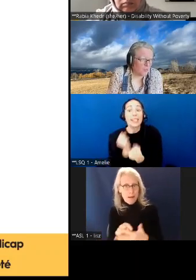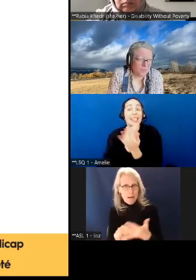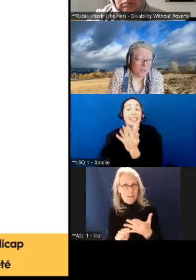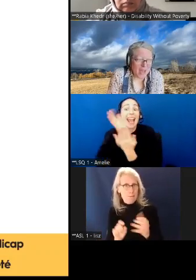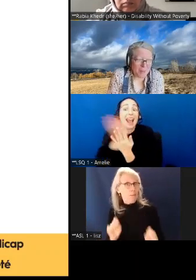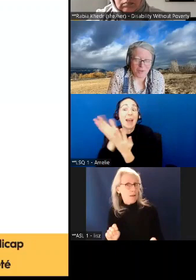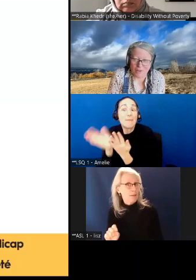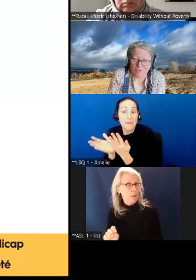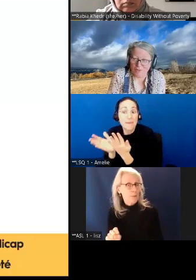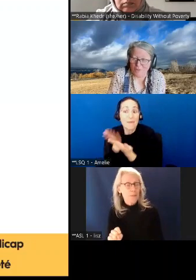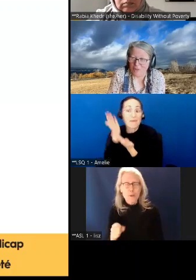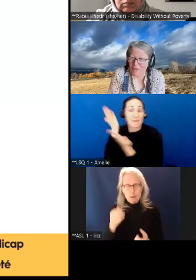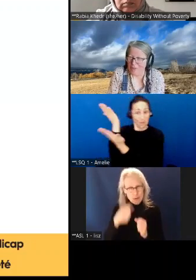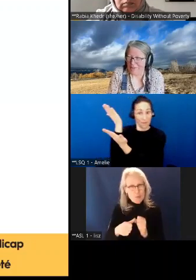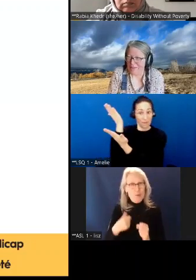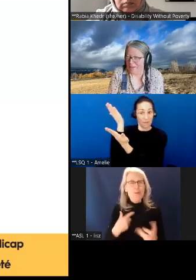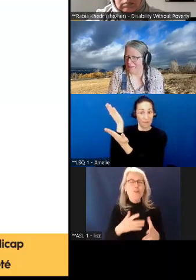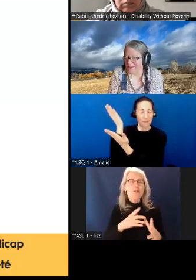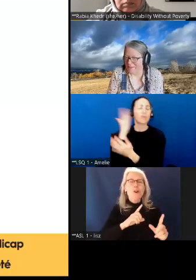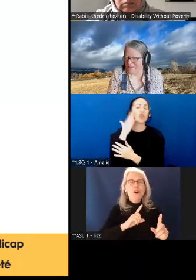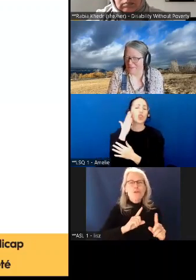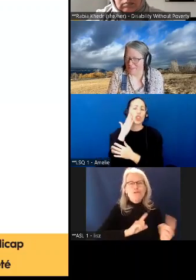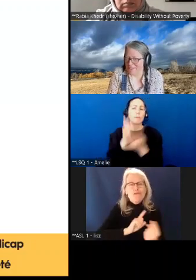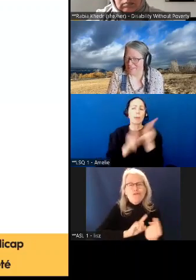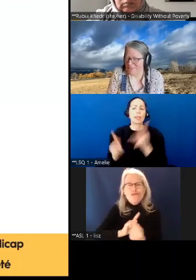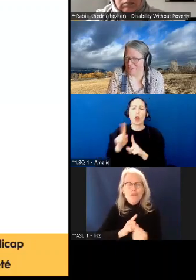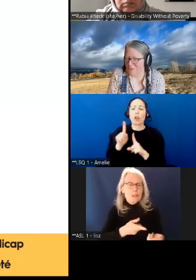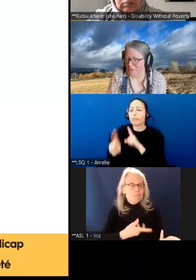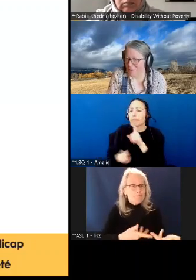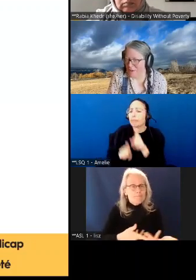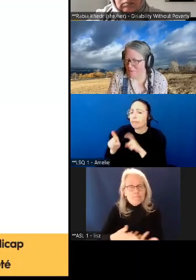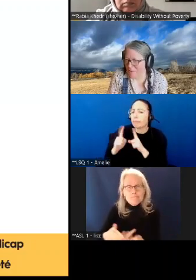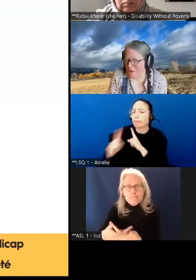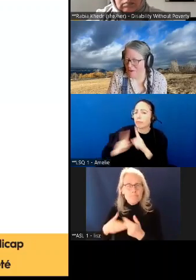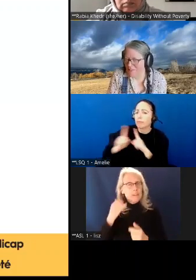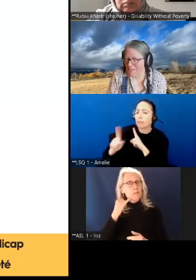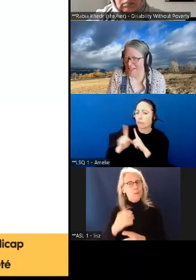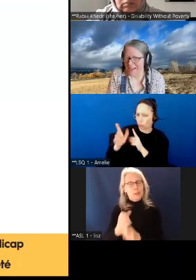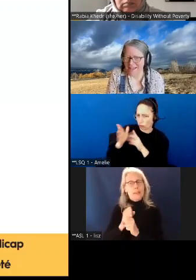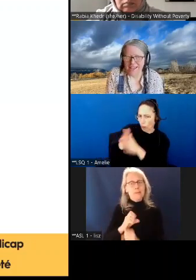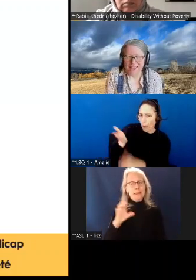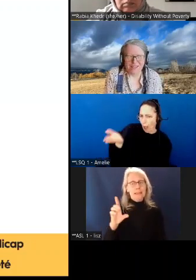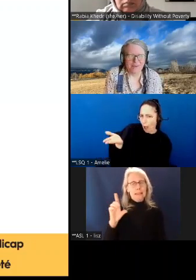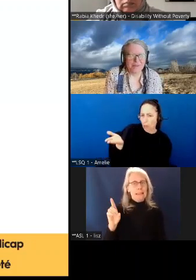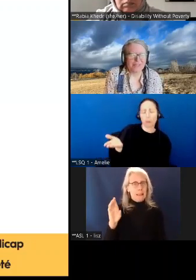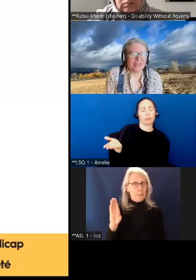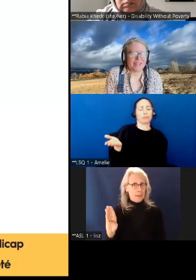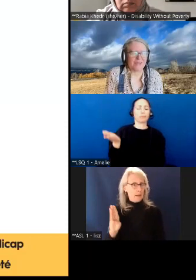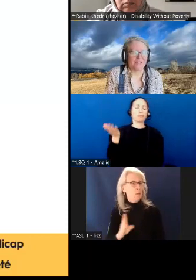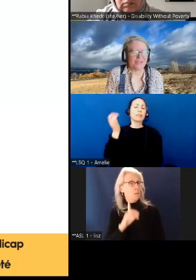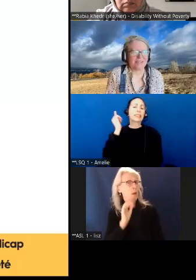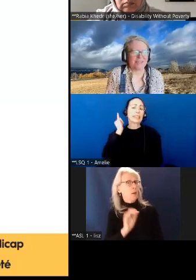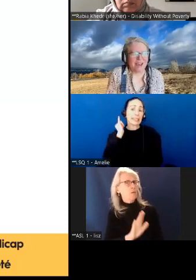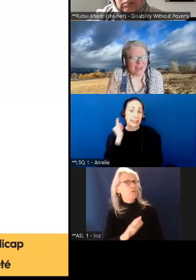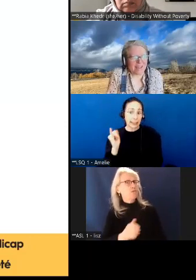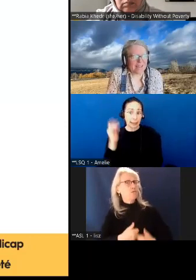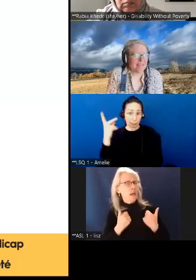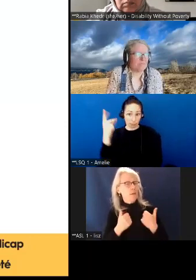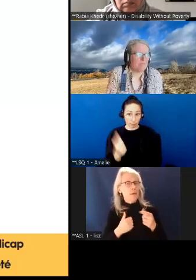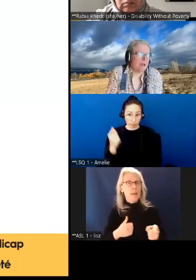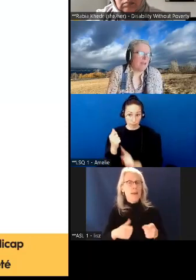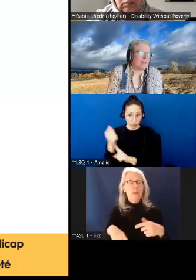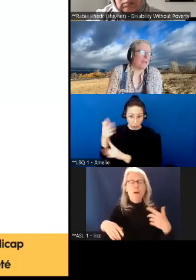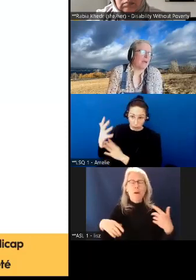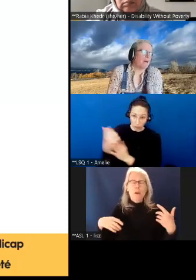je sais que les gens que j'ai interviewés, je leur ai demandé qu'est-ce qui se produirait si vous obteniez une prestation